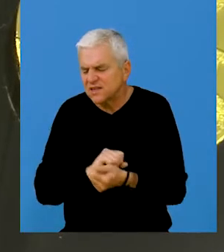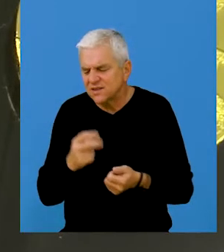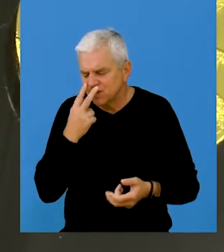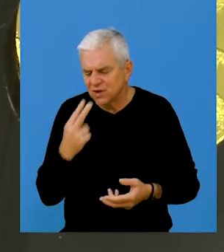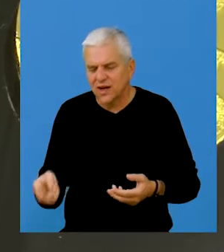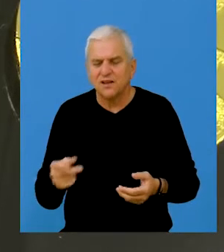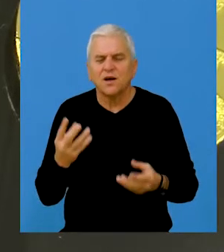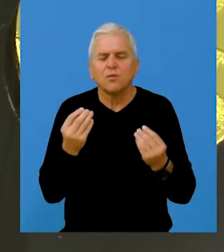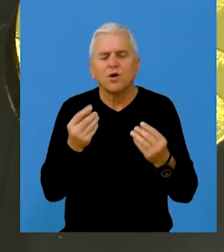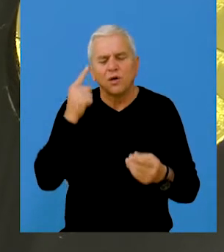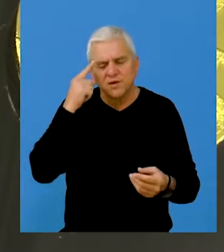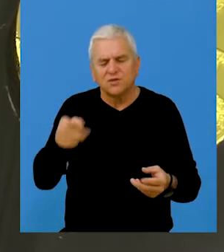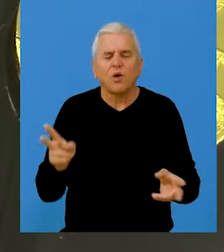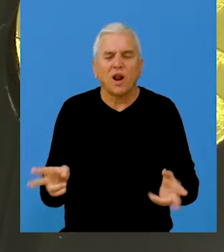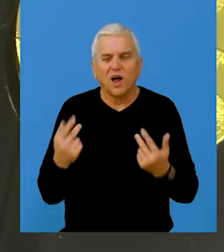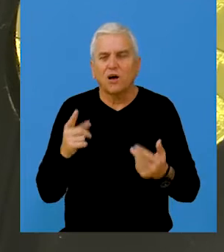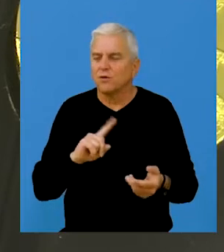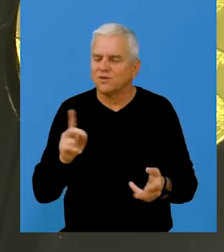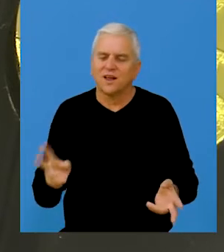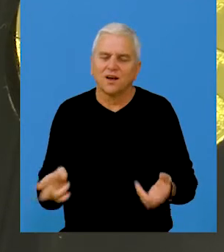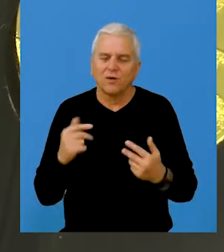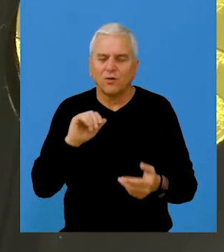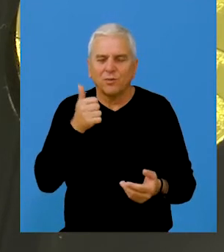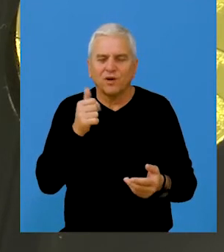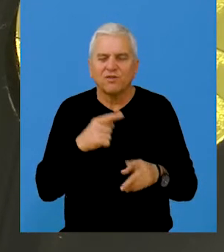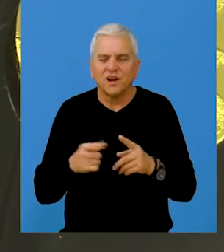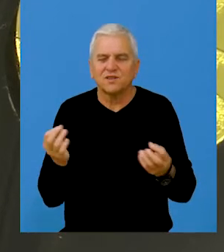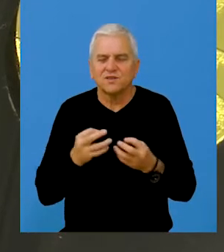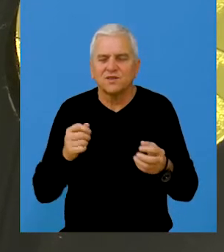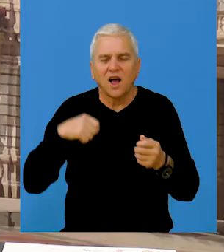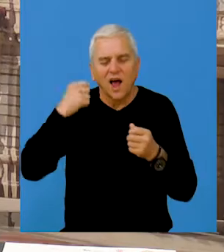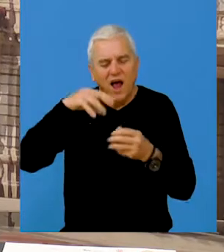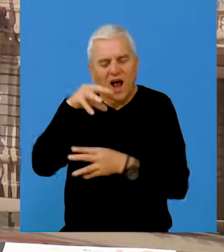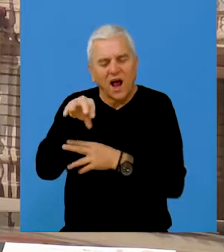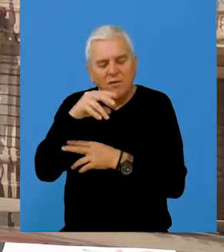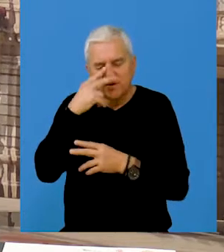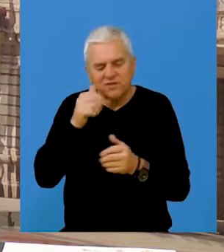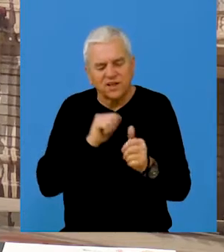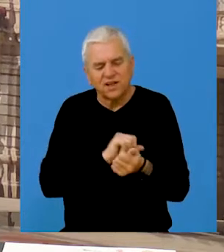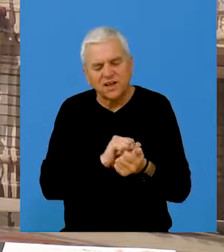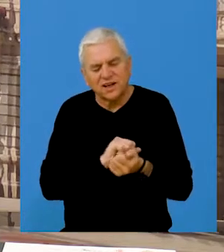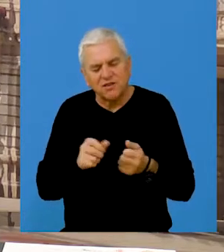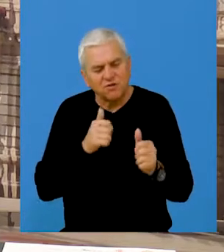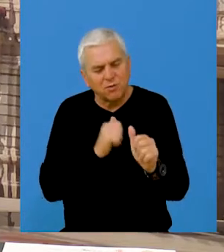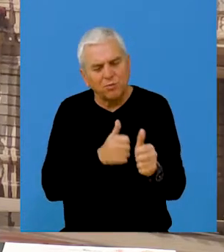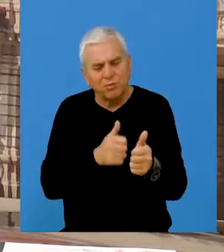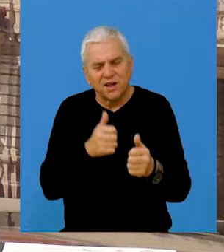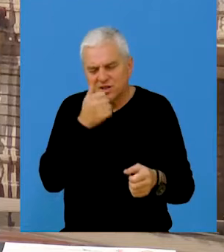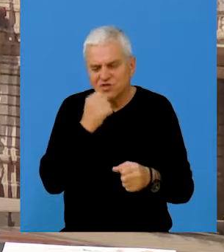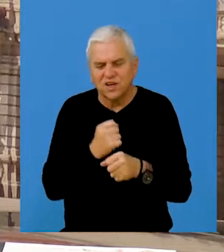su, na sve su gledali, mnogi misle da je to lako, ali nije lako prvenstveno što su kamere uprete u vas,